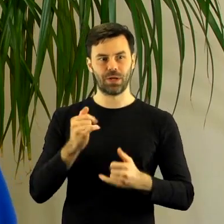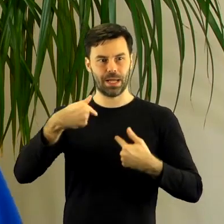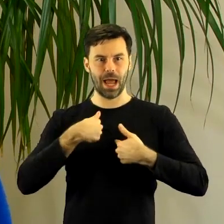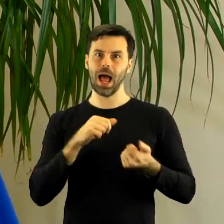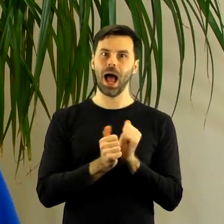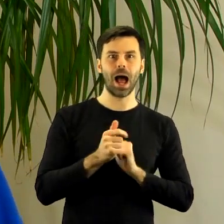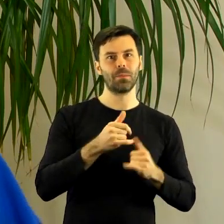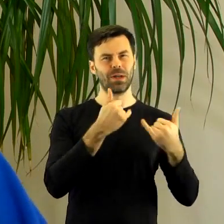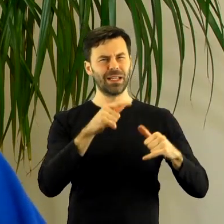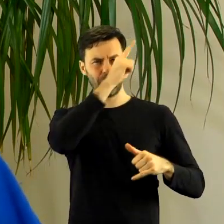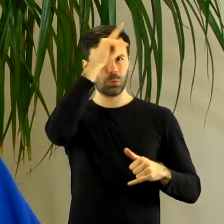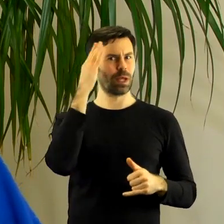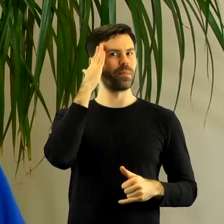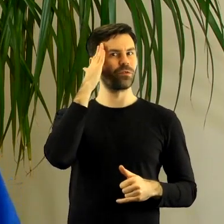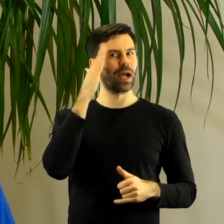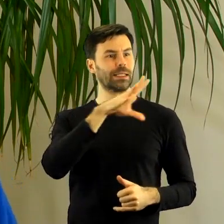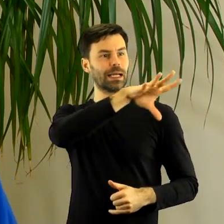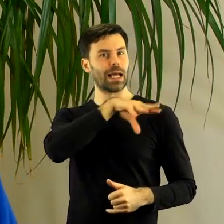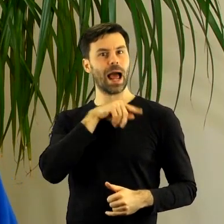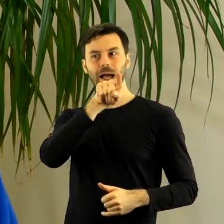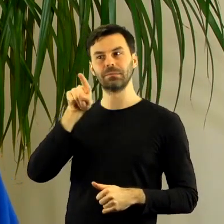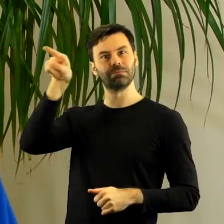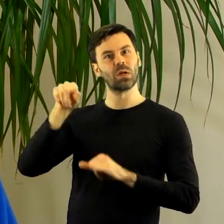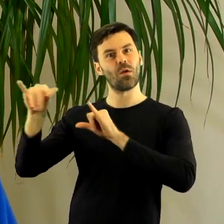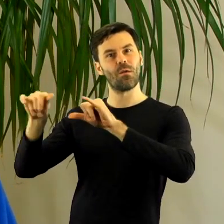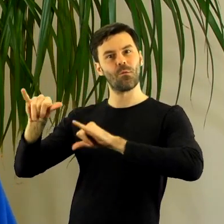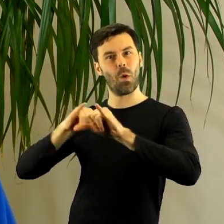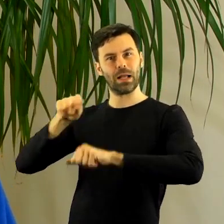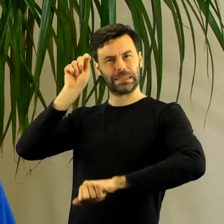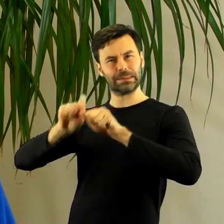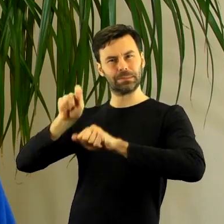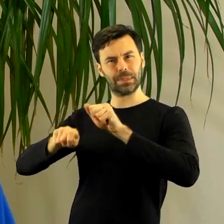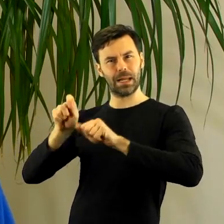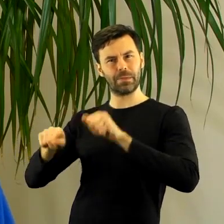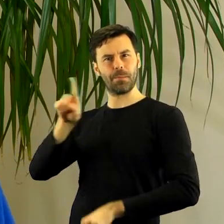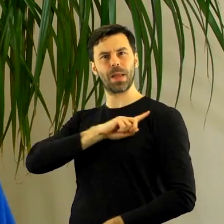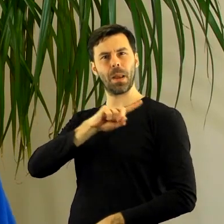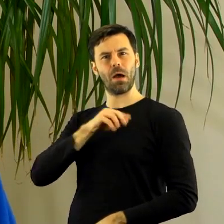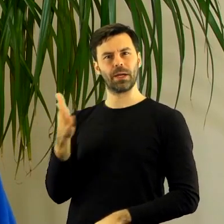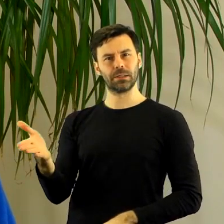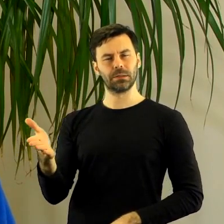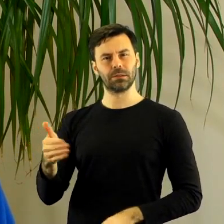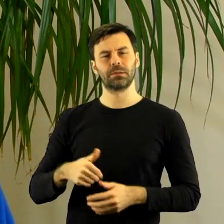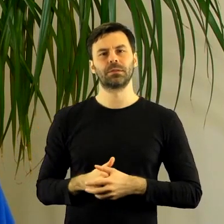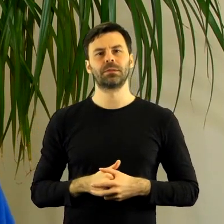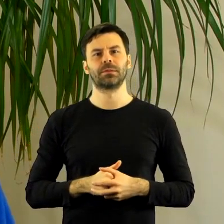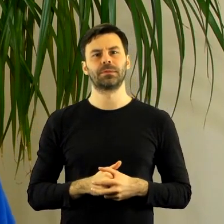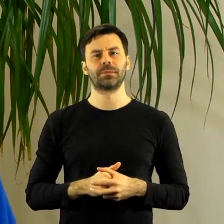jakby my nie możemy teraz, aha, to my się znamy, jesteśmy kolegami, więc my teraz już nic. Nie, tym bardziej, bo jeżeli będą jakieś